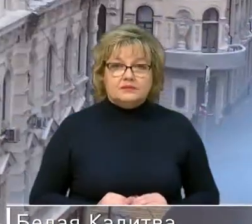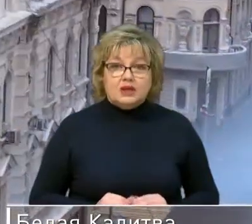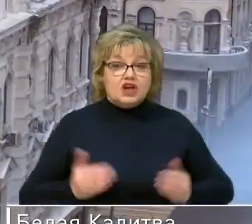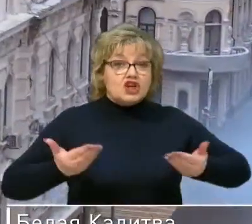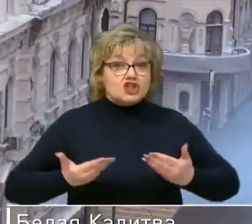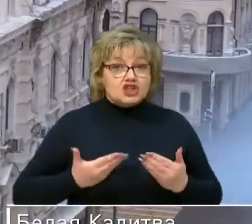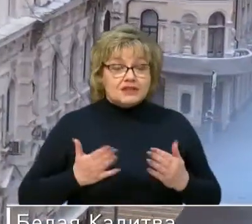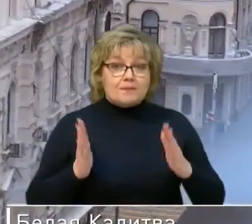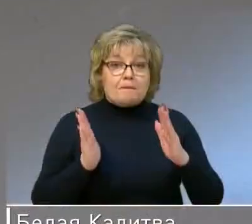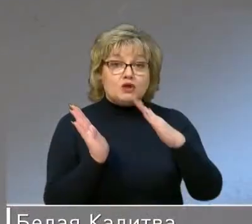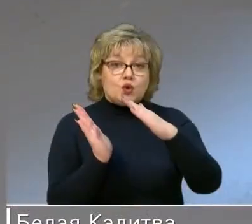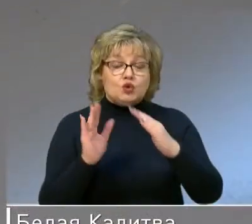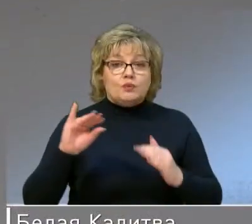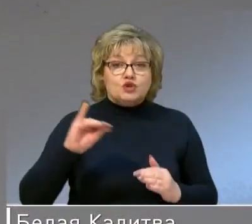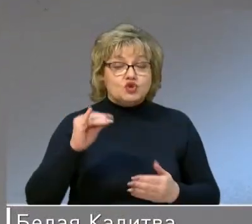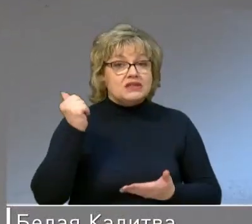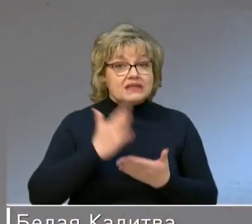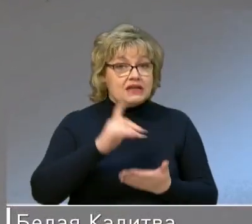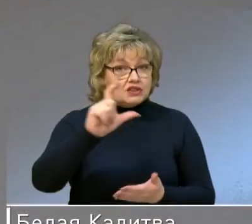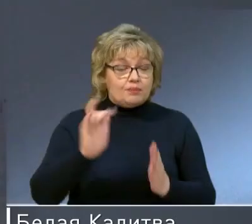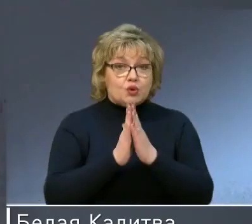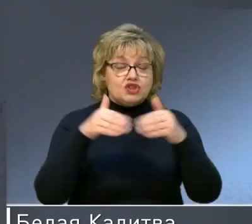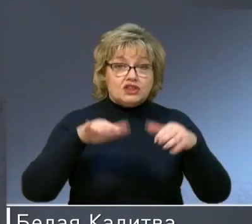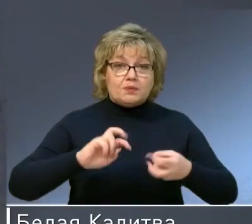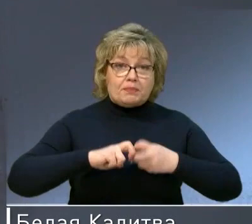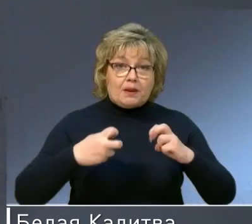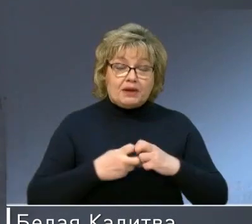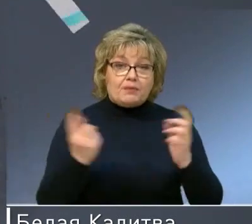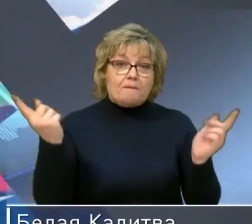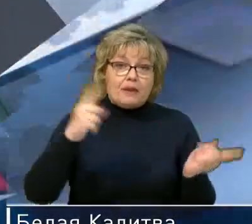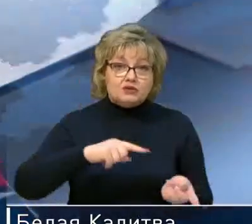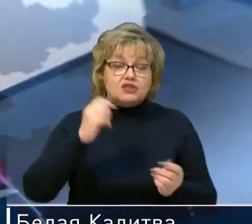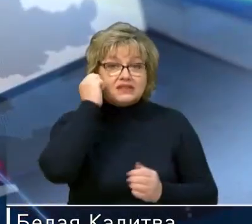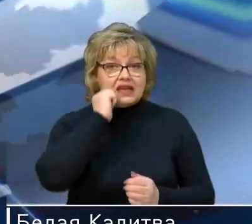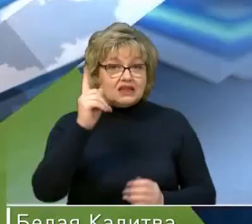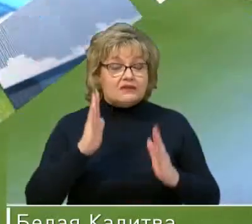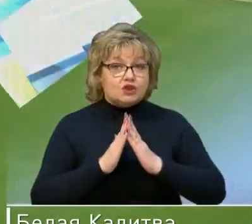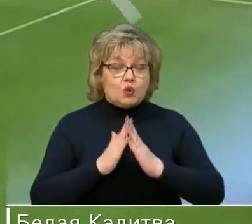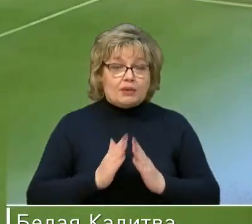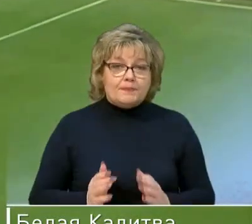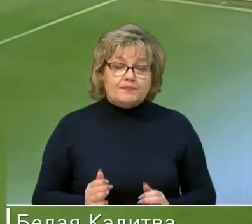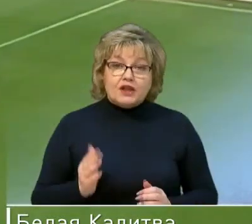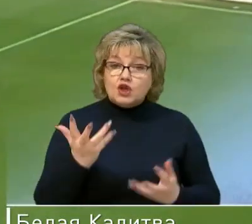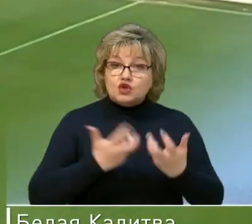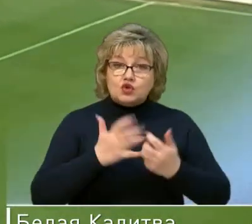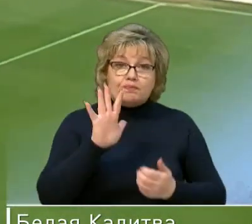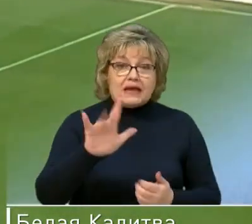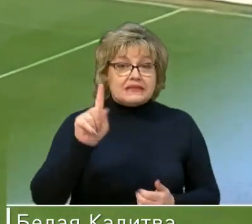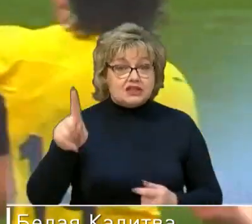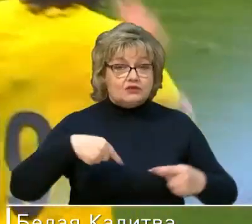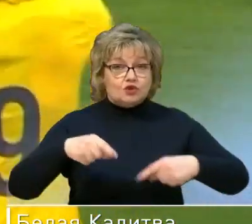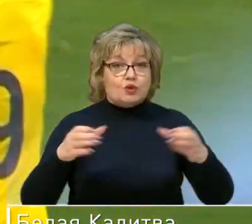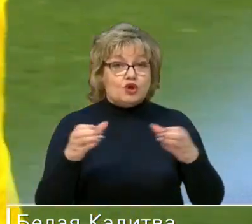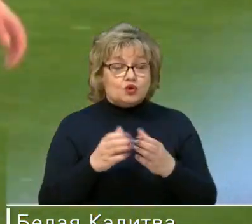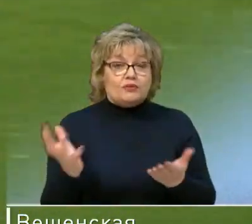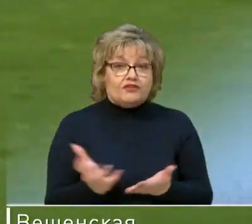Жизнь под углом. Жители южной столицы просят решить проблемы падающего старинного дома. Счет 5-1. Футбольный